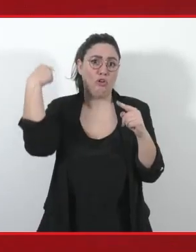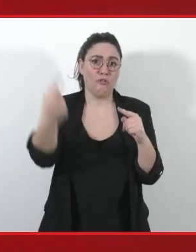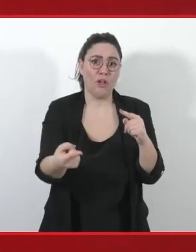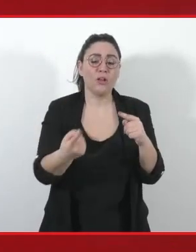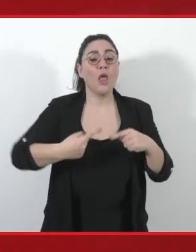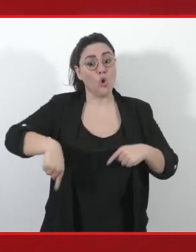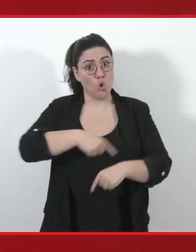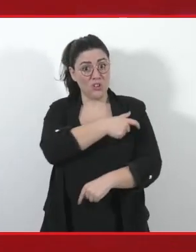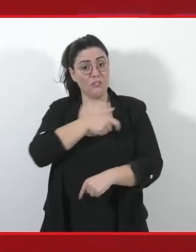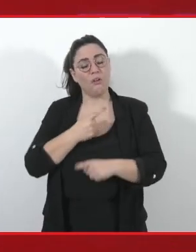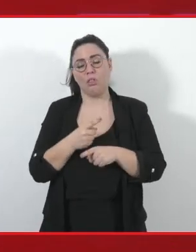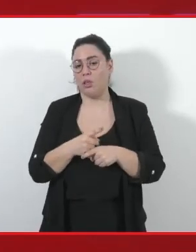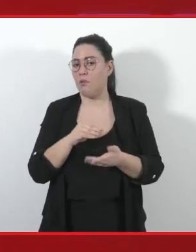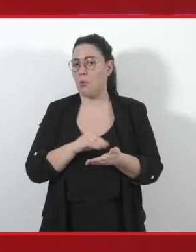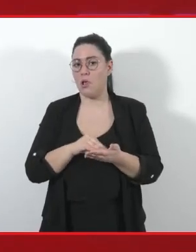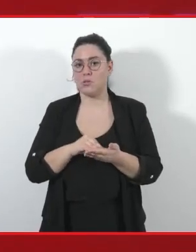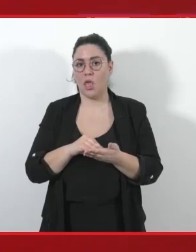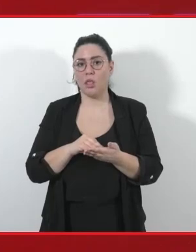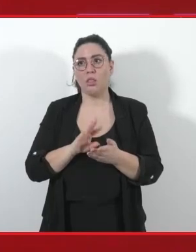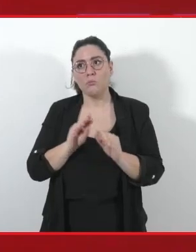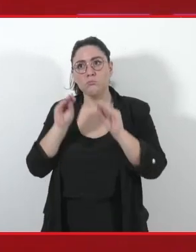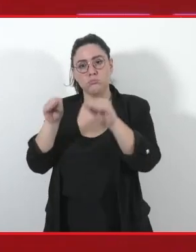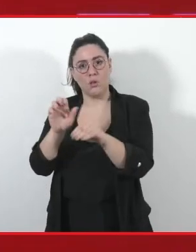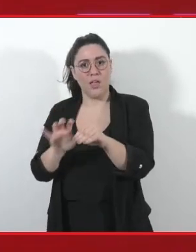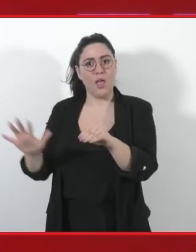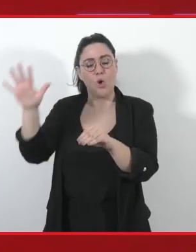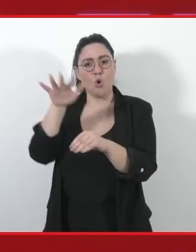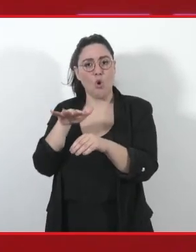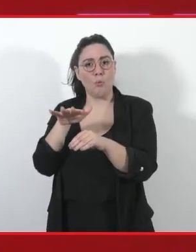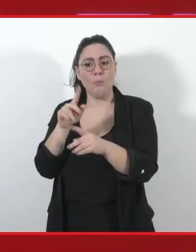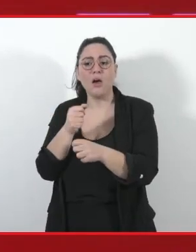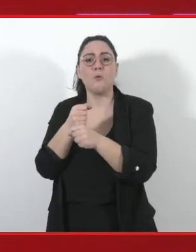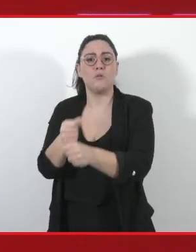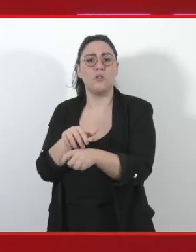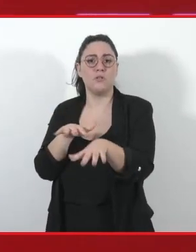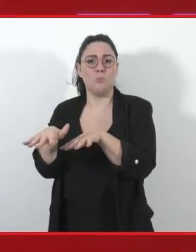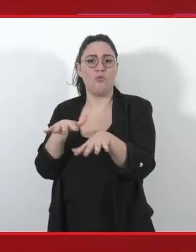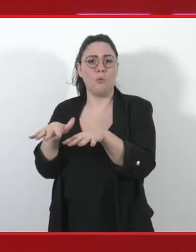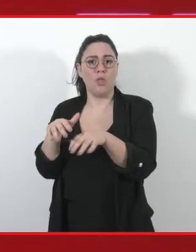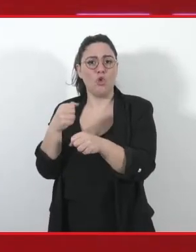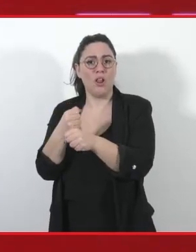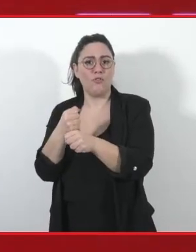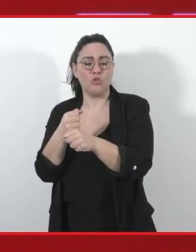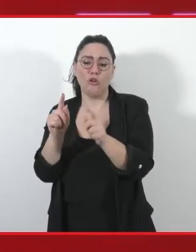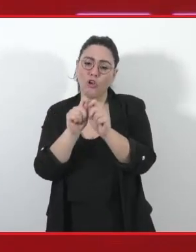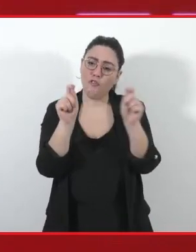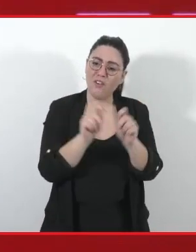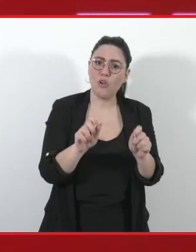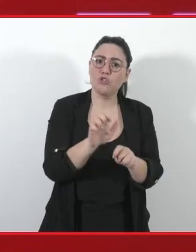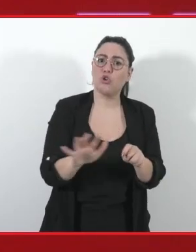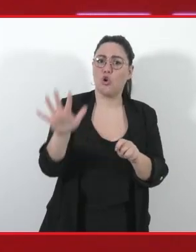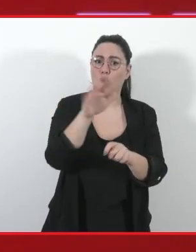sindacato, più presenti in Europa, con il movimento dei lavoratori, con la nostra Confederazione Europea dei Sindacati,